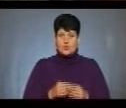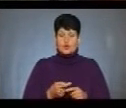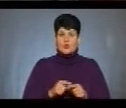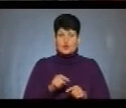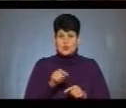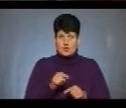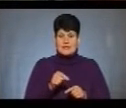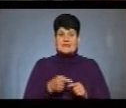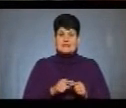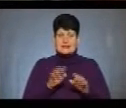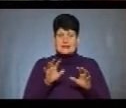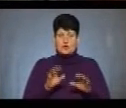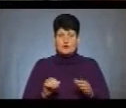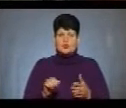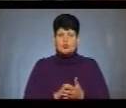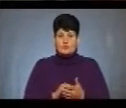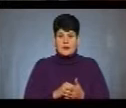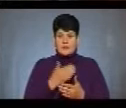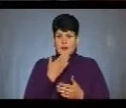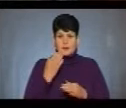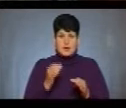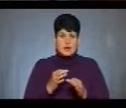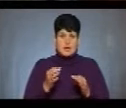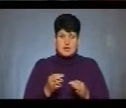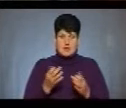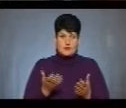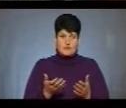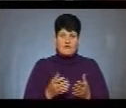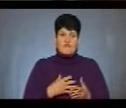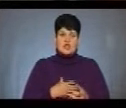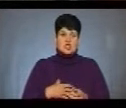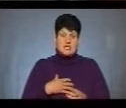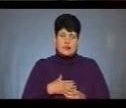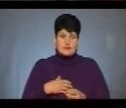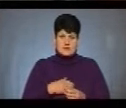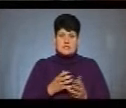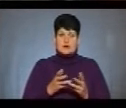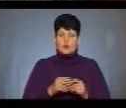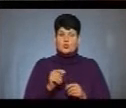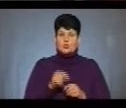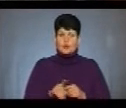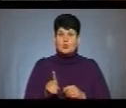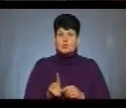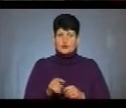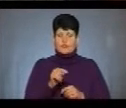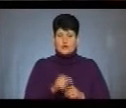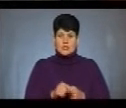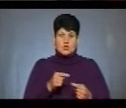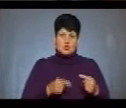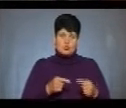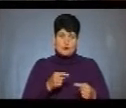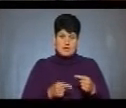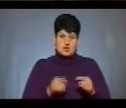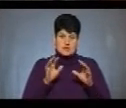такі законодавчі документи не мають ніякої важливості, за рахунок того, що вони суперечать